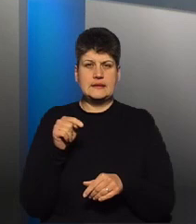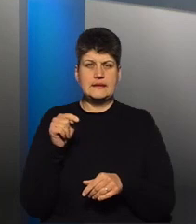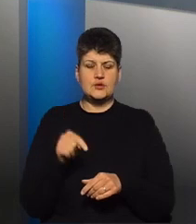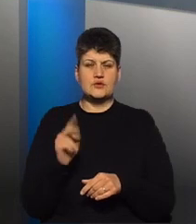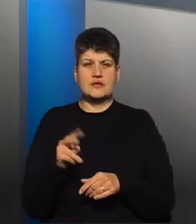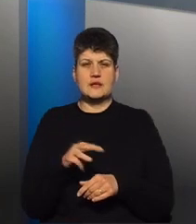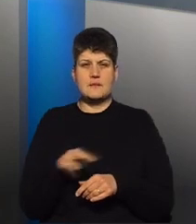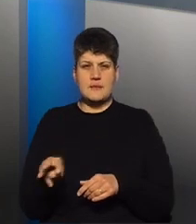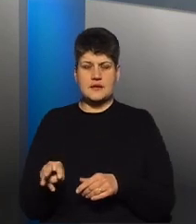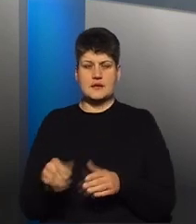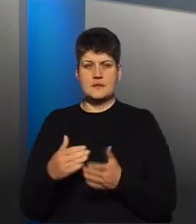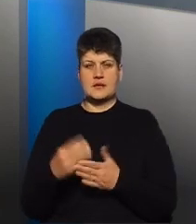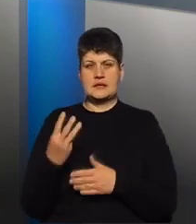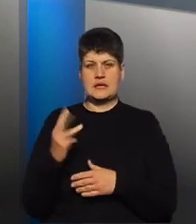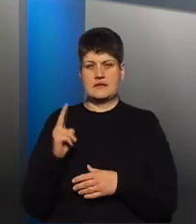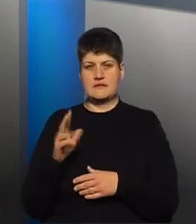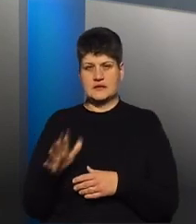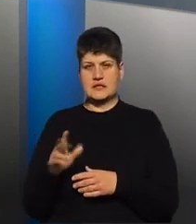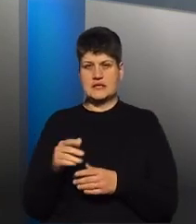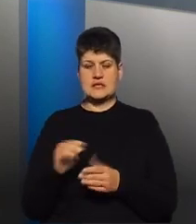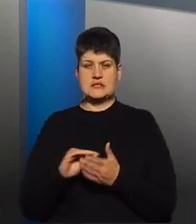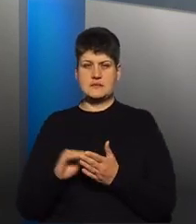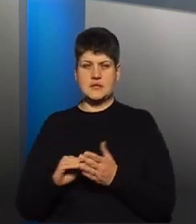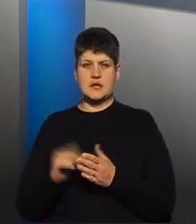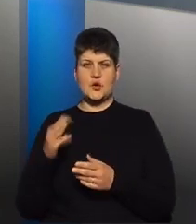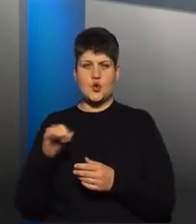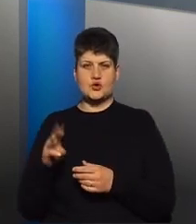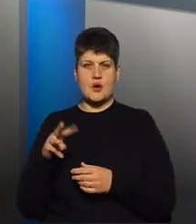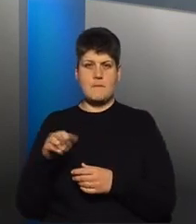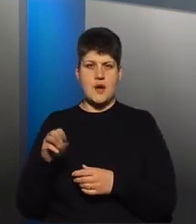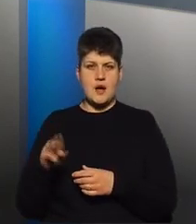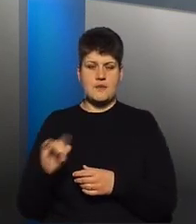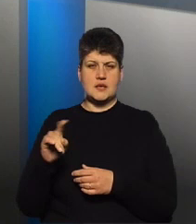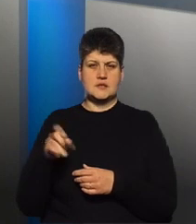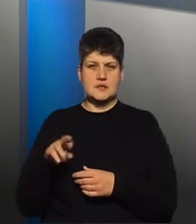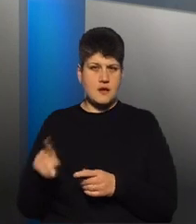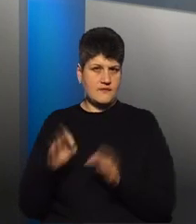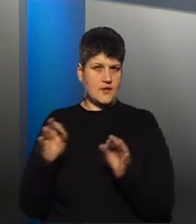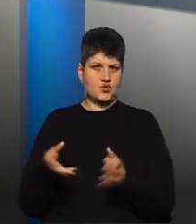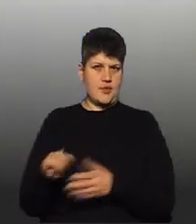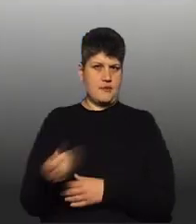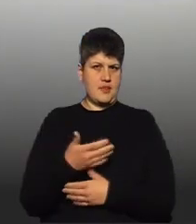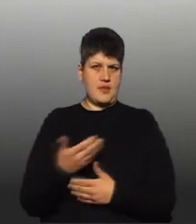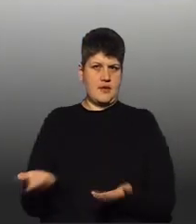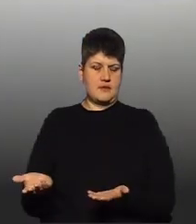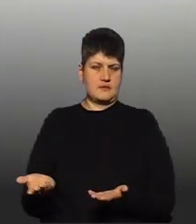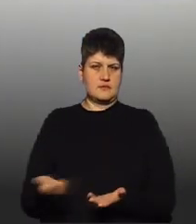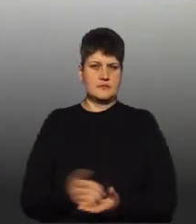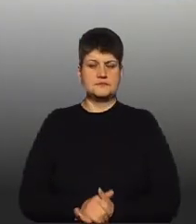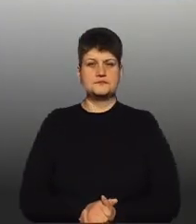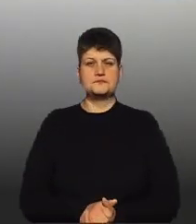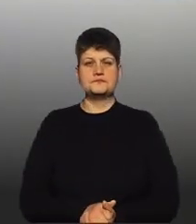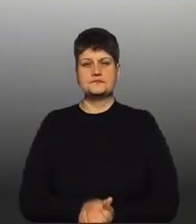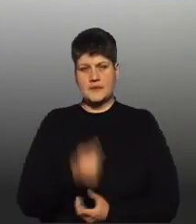три квартири записані на те, що на маму, на жяття. І вони вітча деслася. Дякуємо за ваші запитання. Дякую